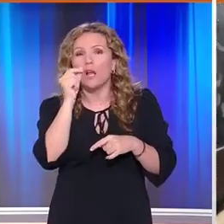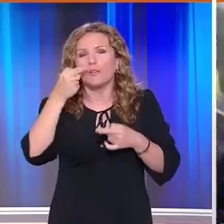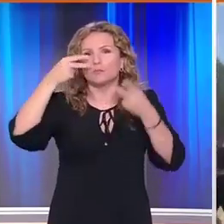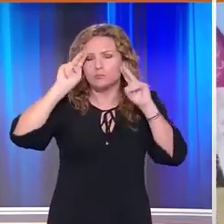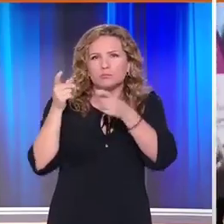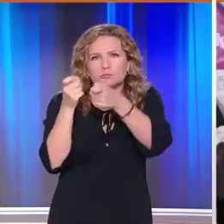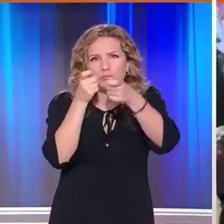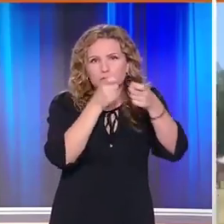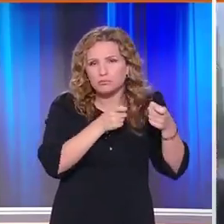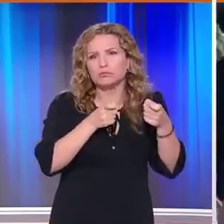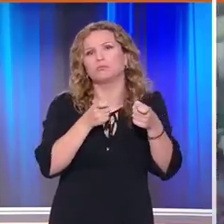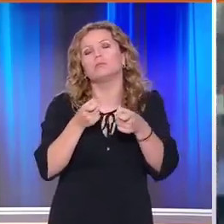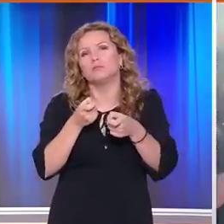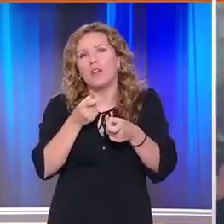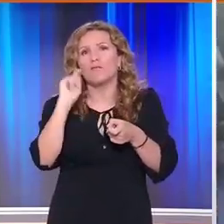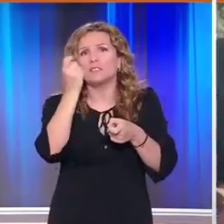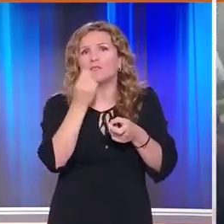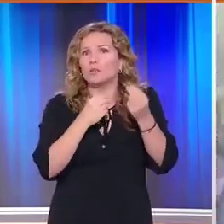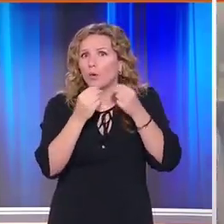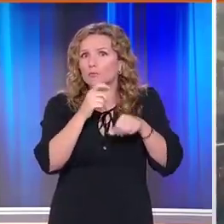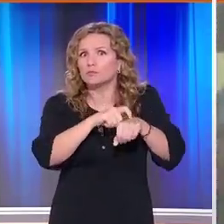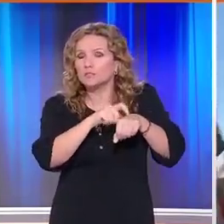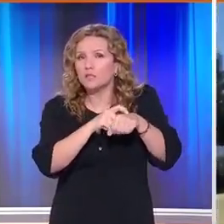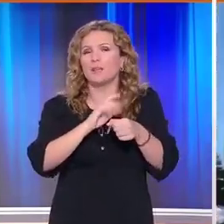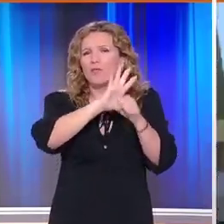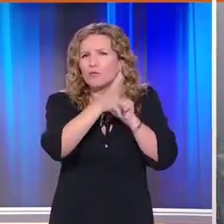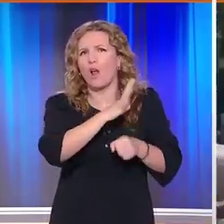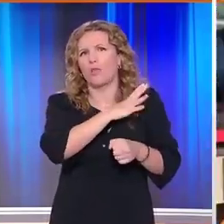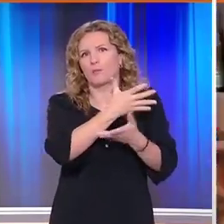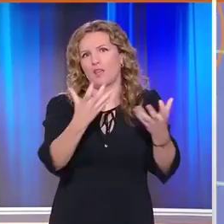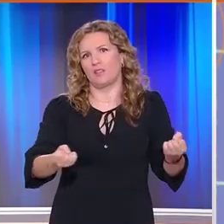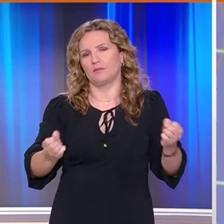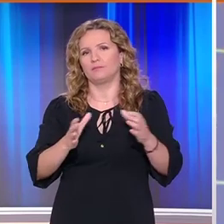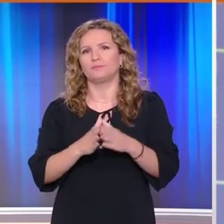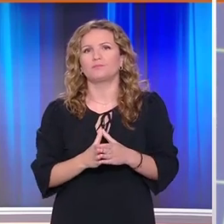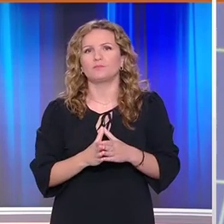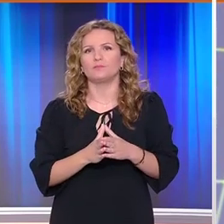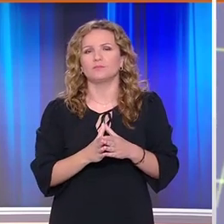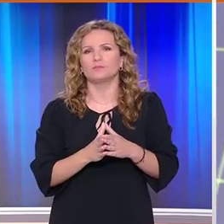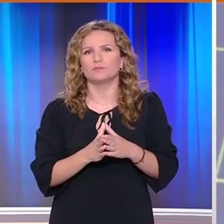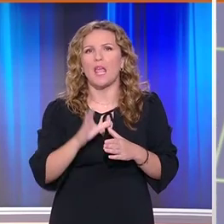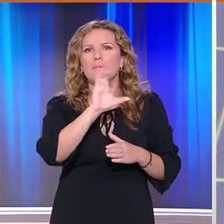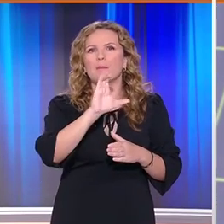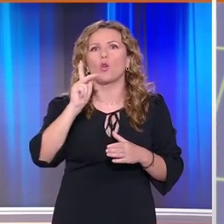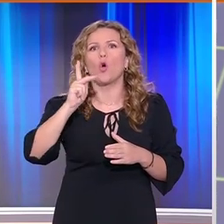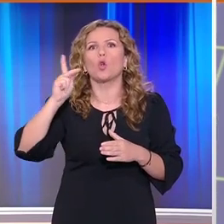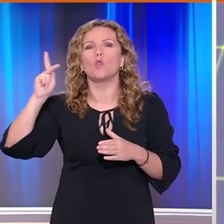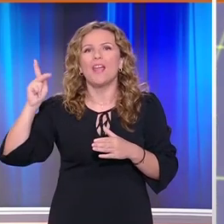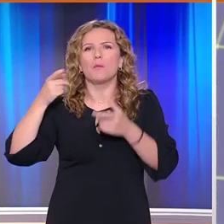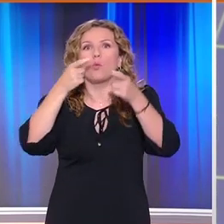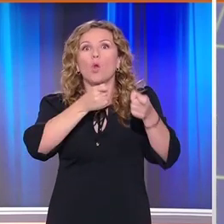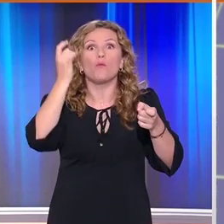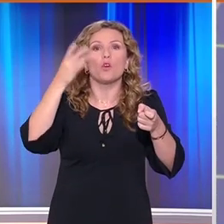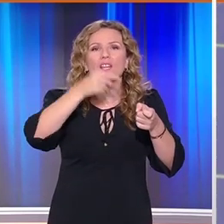αποφάσισε να αιματοκυλήσει ένα φεστιβάλ τροφίμων γεμάτο κόσμο Την ενοχή του επαμεινών Δακορκονέα για τη